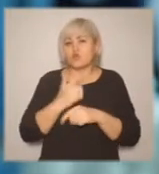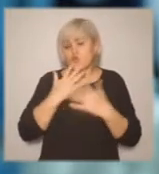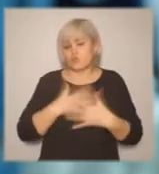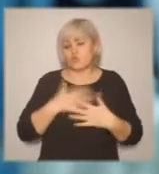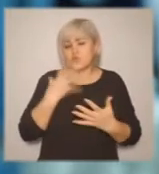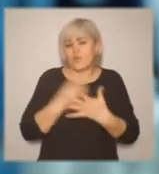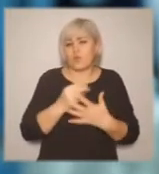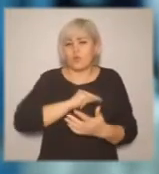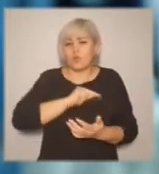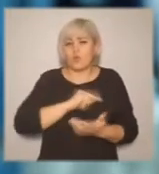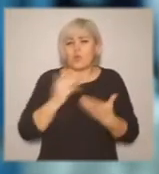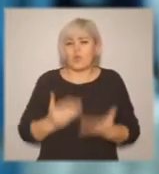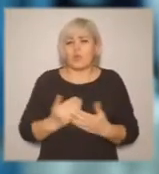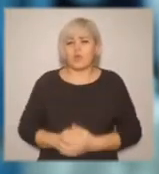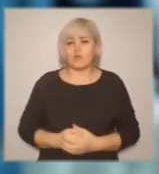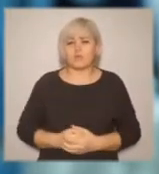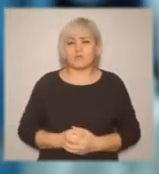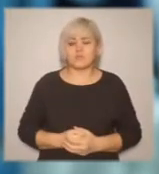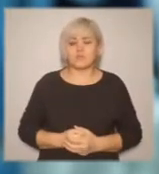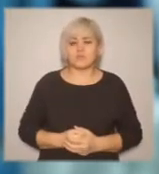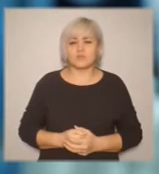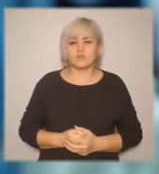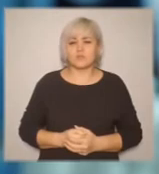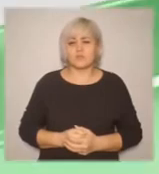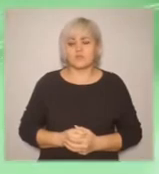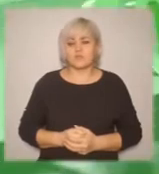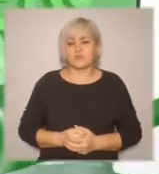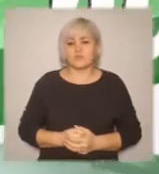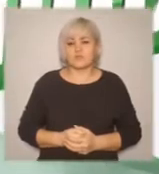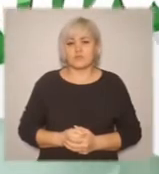-много. И чему я рада безгранично, потому что я очень люблю свою работу.